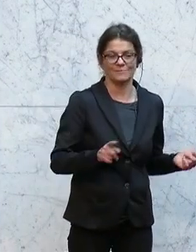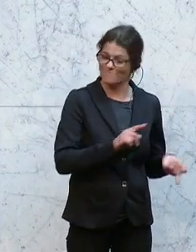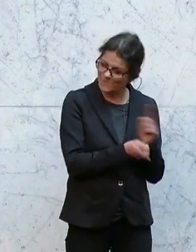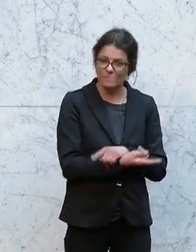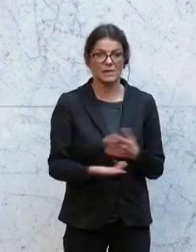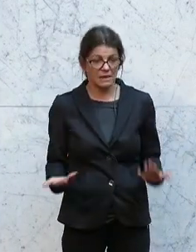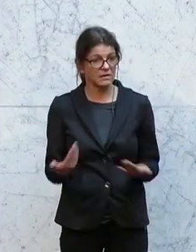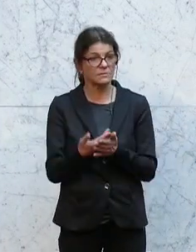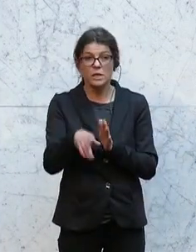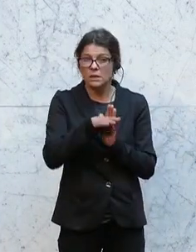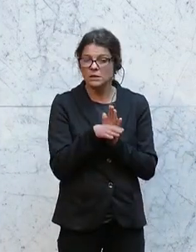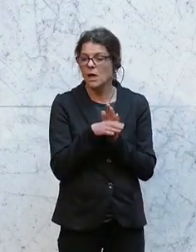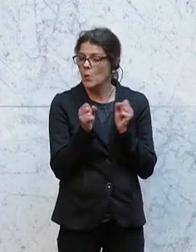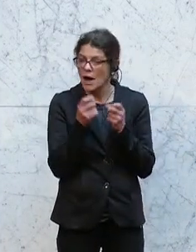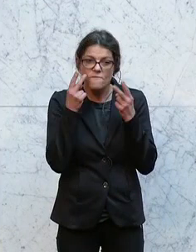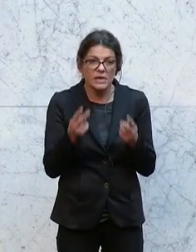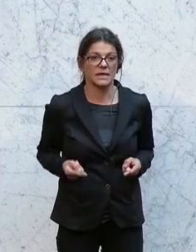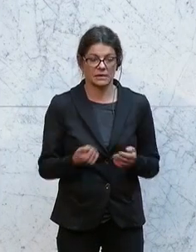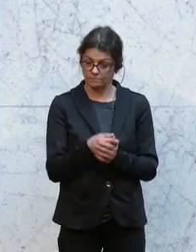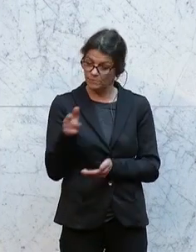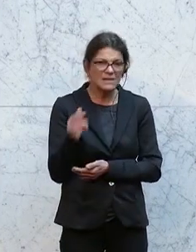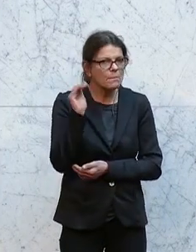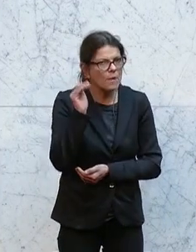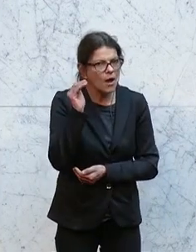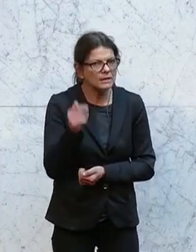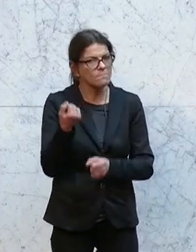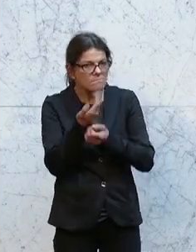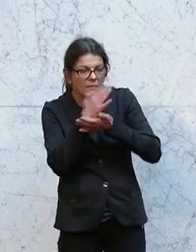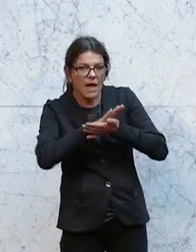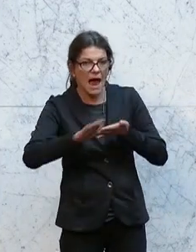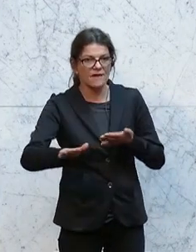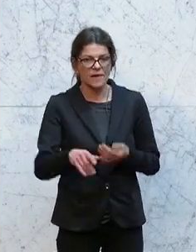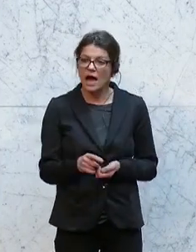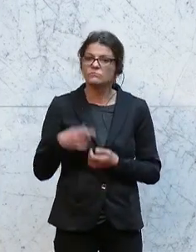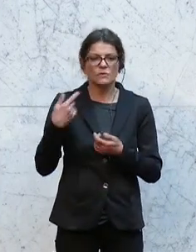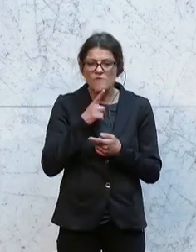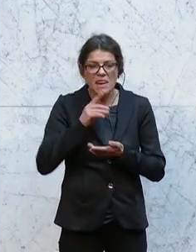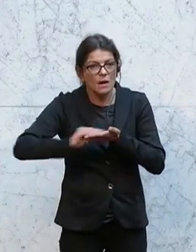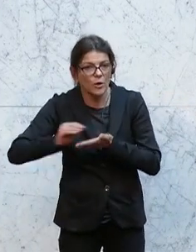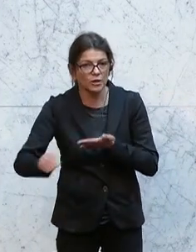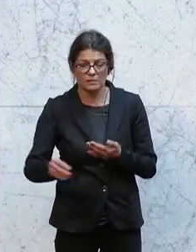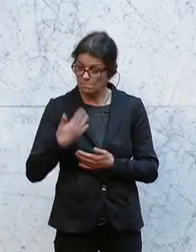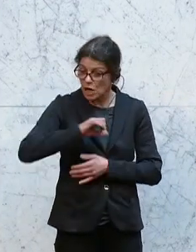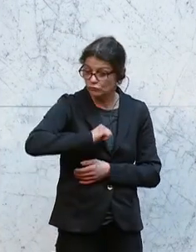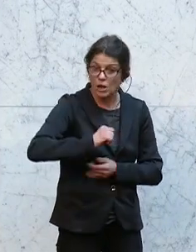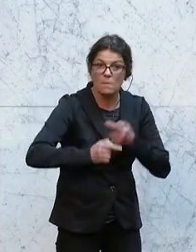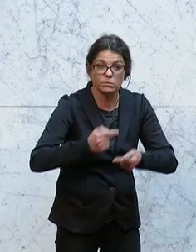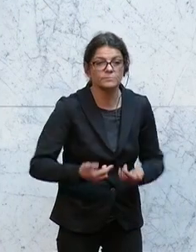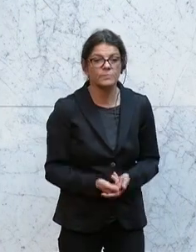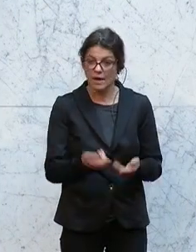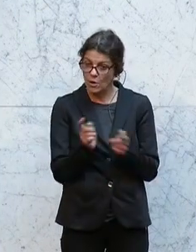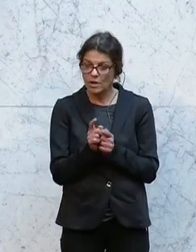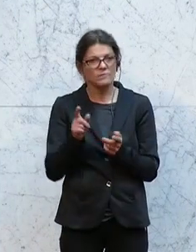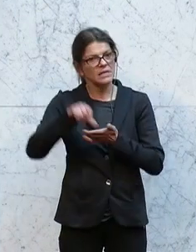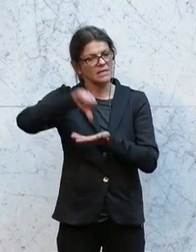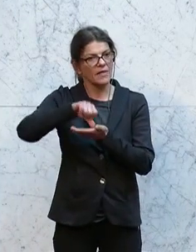dieses Gesetz ein Wesentliches, diese Behörde vereinfacht, entbürokratisiert, beschleunigt und es wird